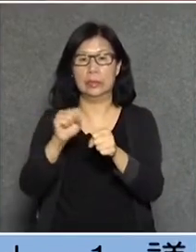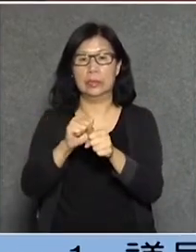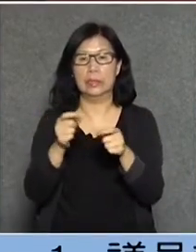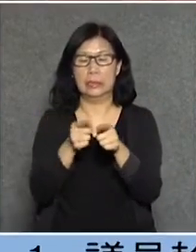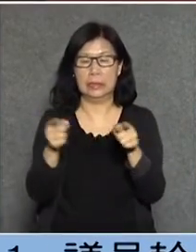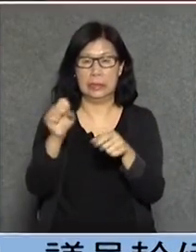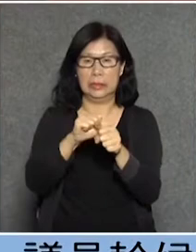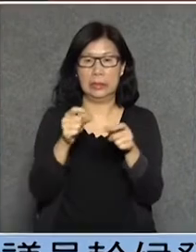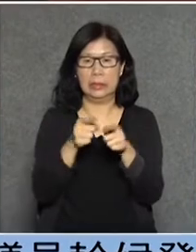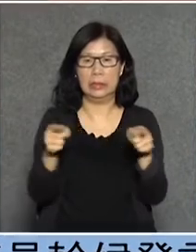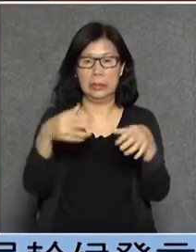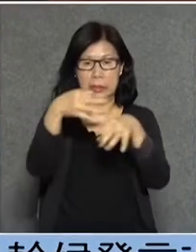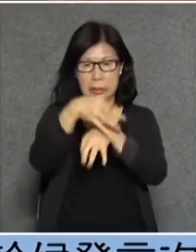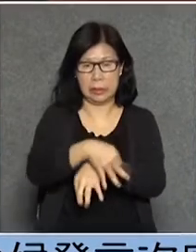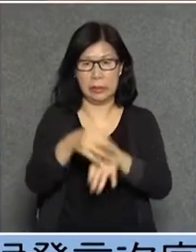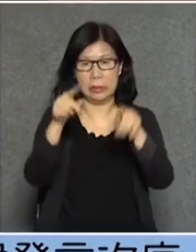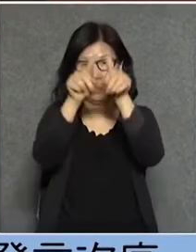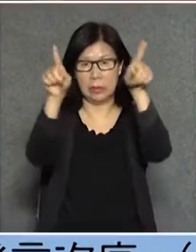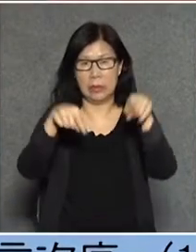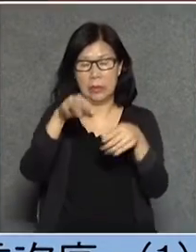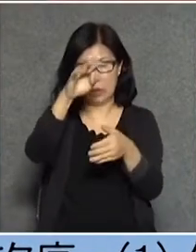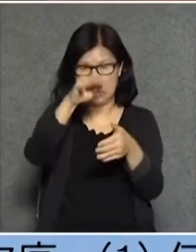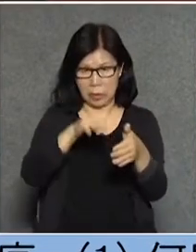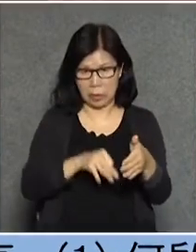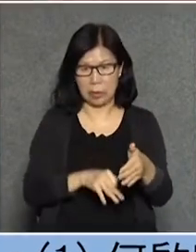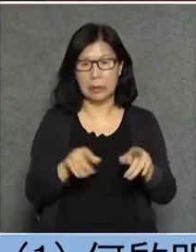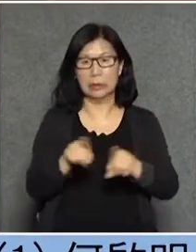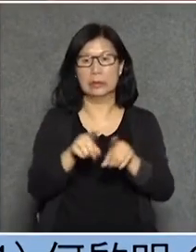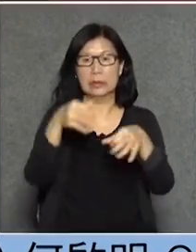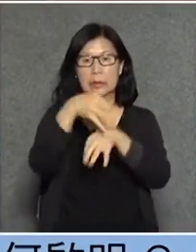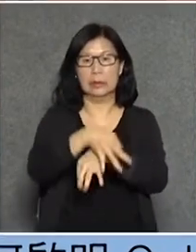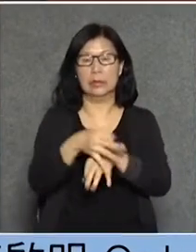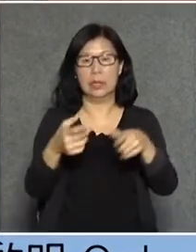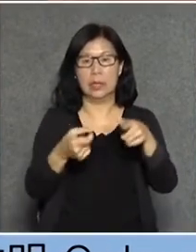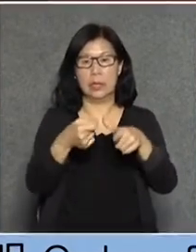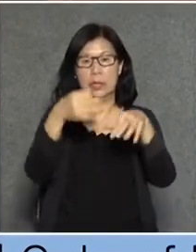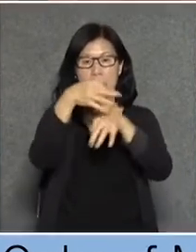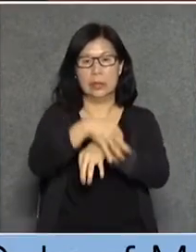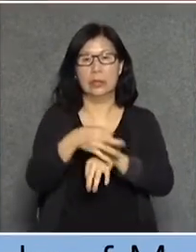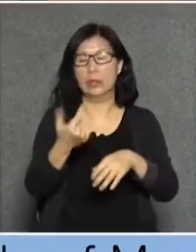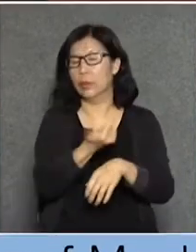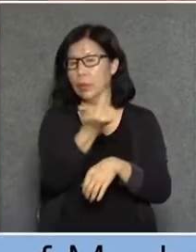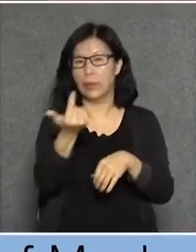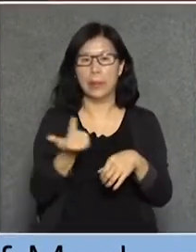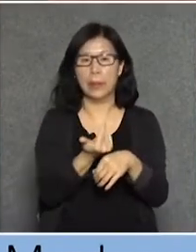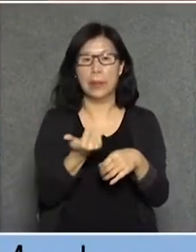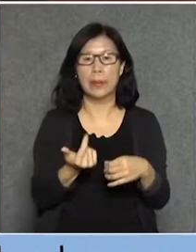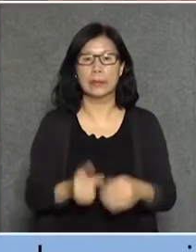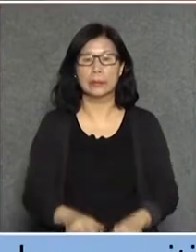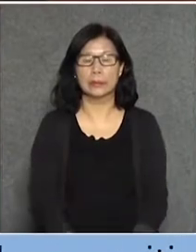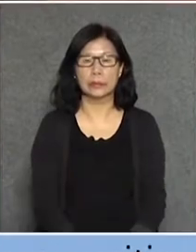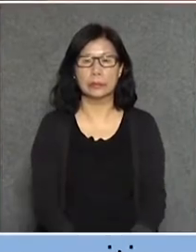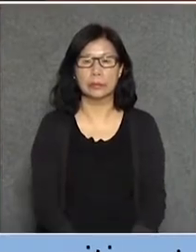簽类準備和公契你根採用太還部分公